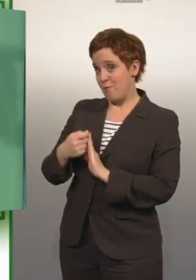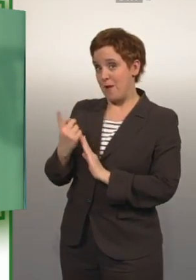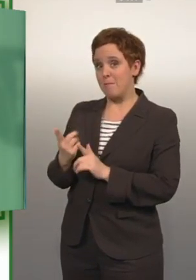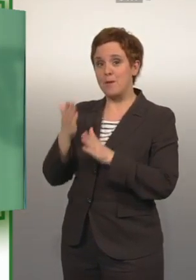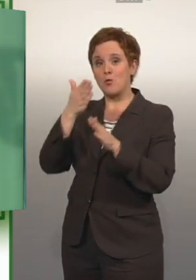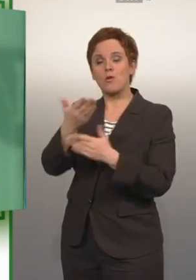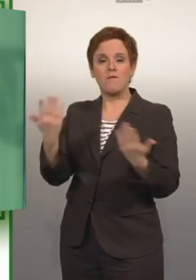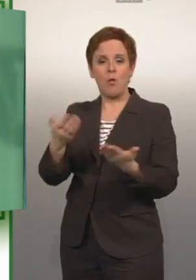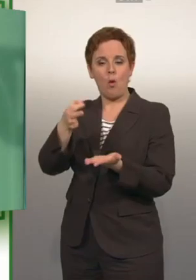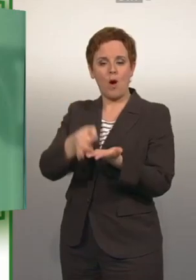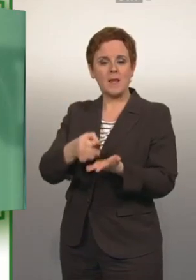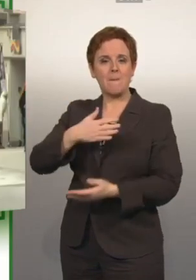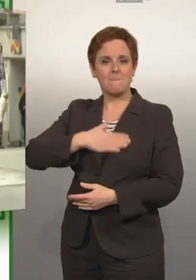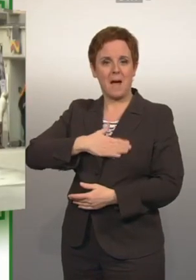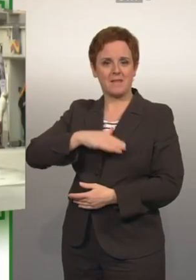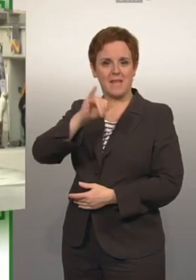Lokalaugenschein in Bad Ischli.